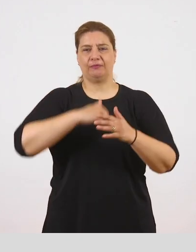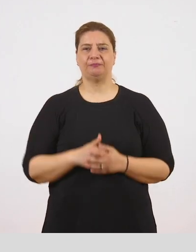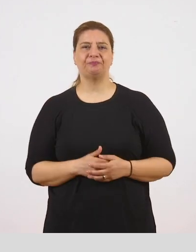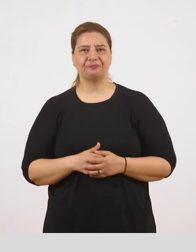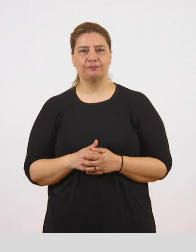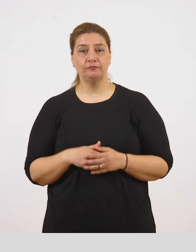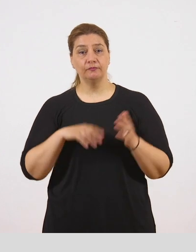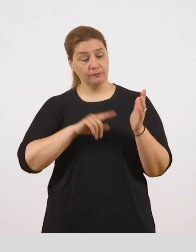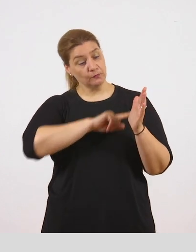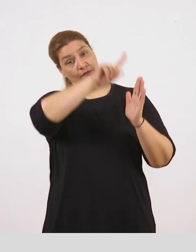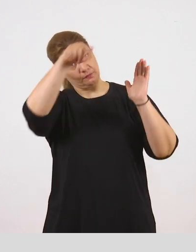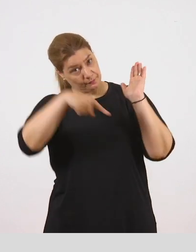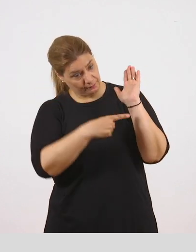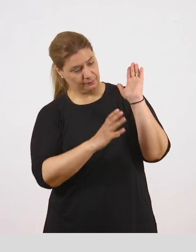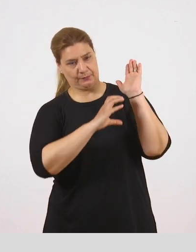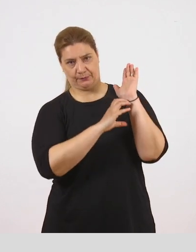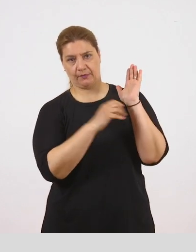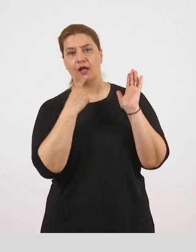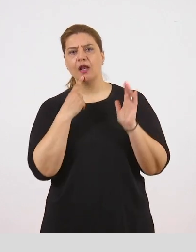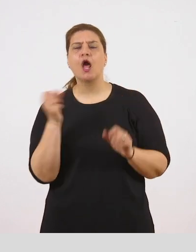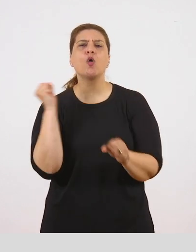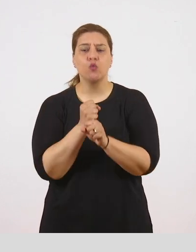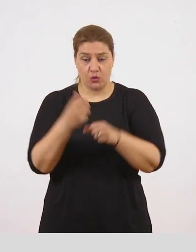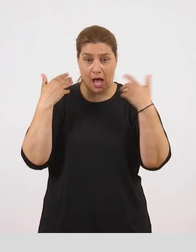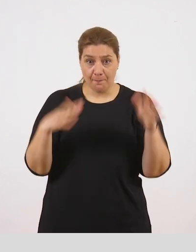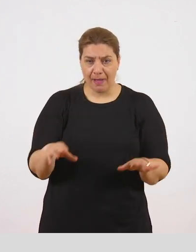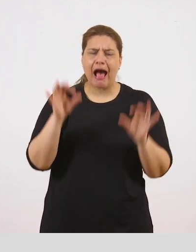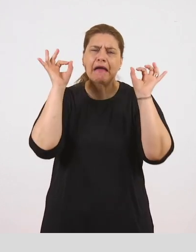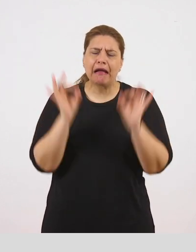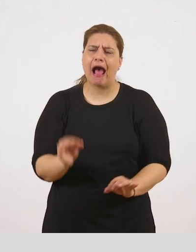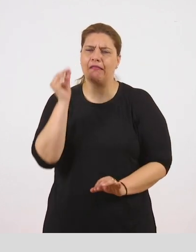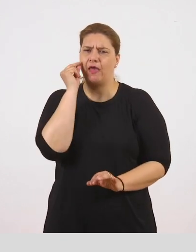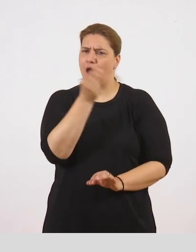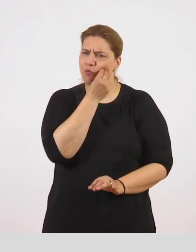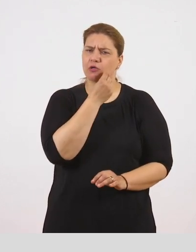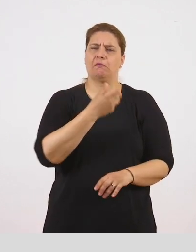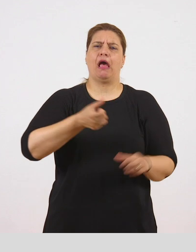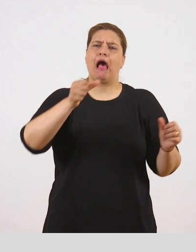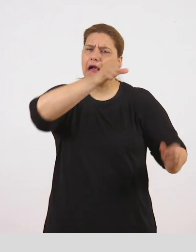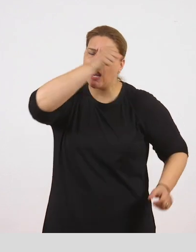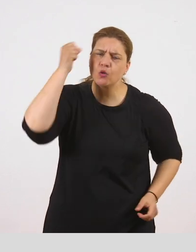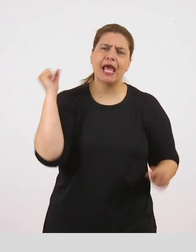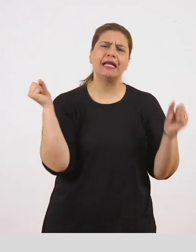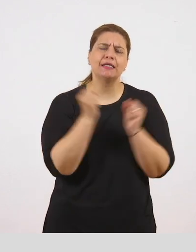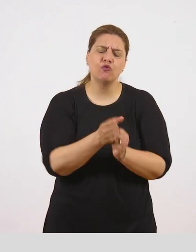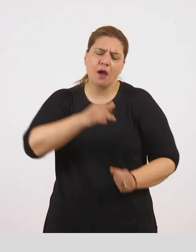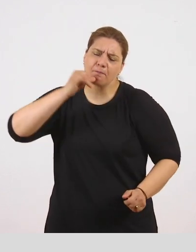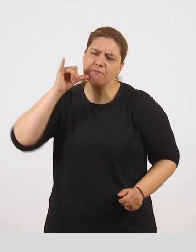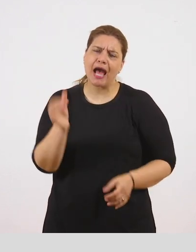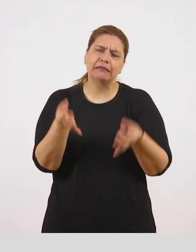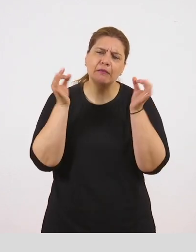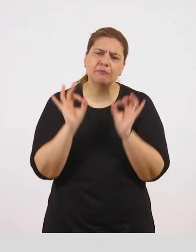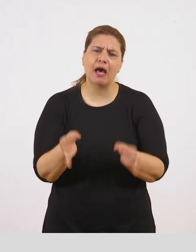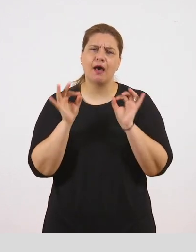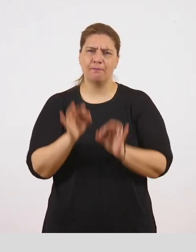πάμε στην επόμενη παράγραφο. Κάθε απόγευμα μετά τη δουλειά, χειμώνα καλοκαίρι, φορούσα αφλητική φόρμα και παπούτσια και